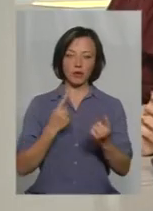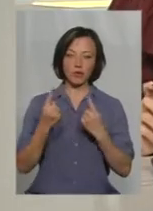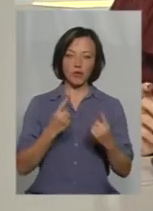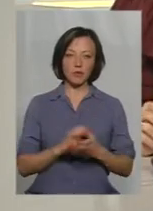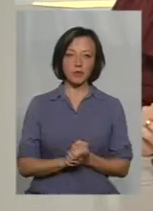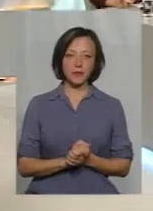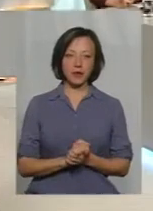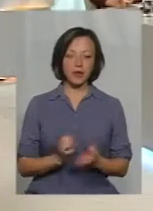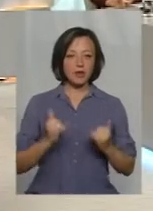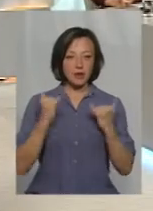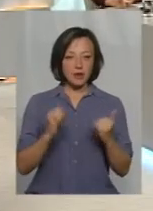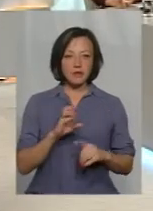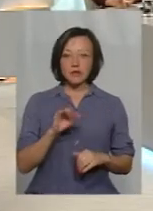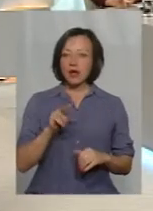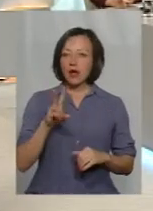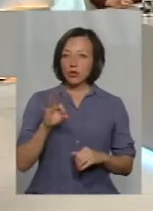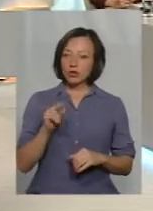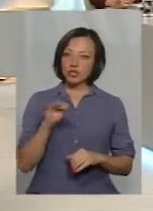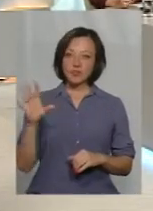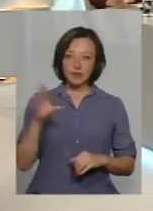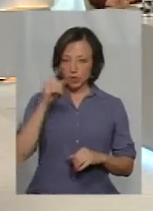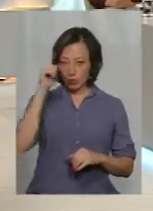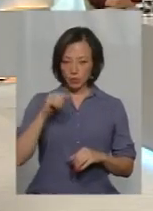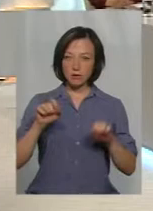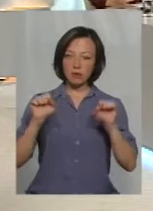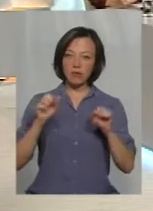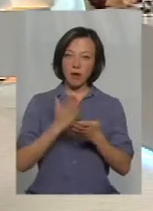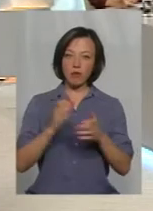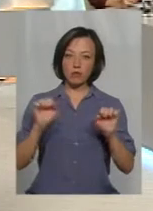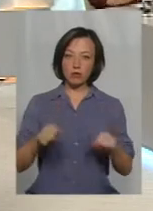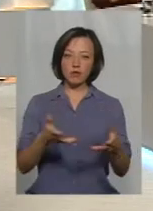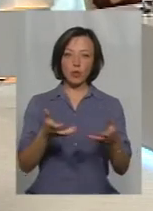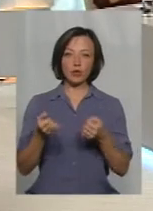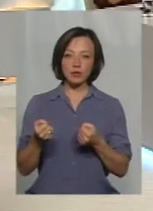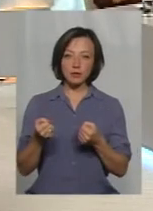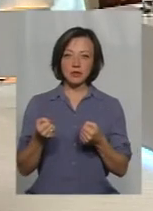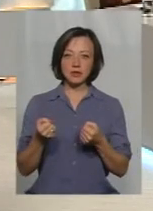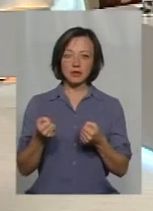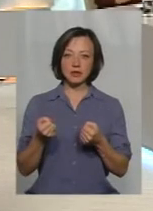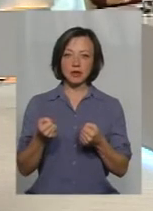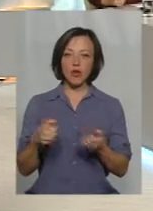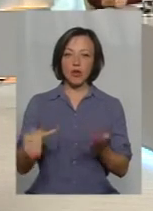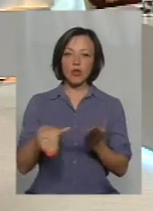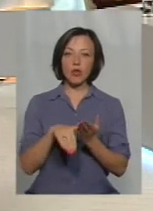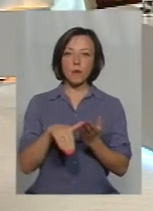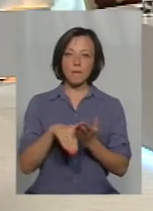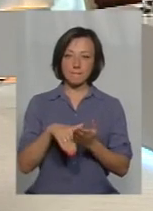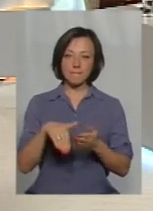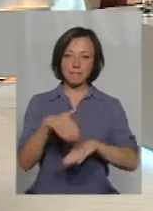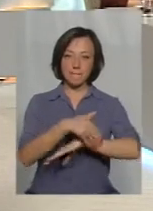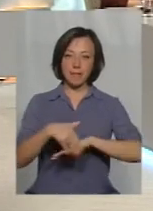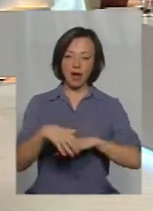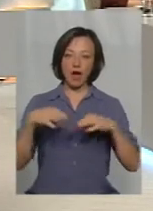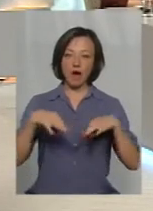Пані Світлано, чи всім людям відомо про таку можливість отримувати, так їх називають, гуманітарне авто у